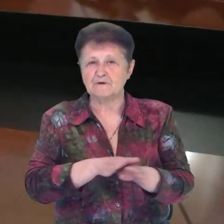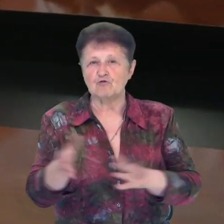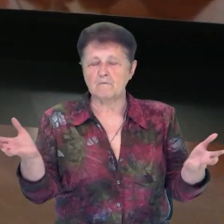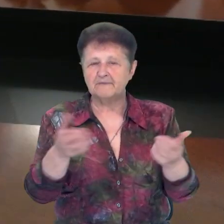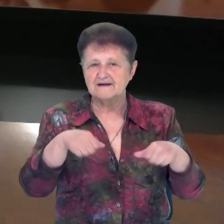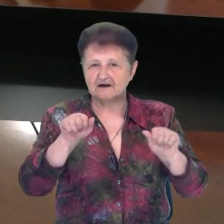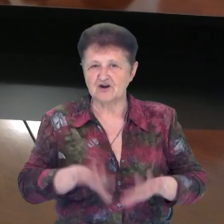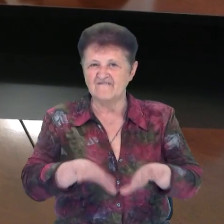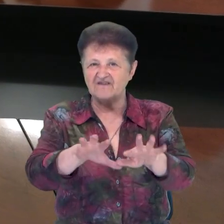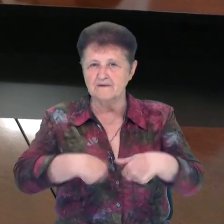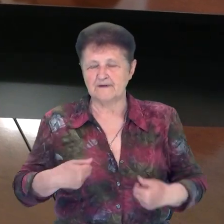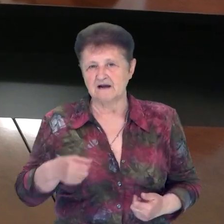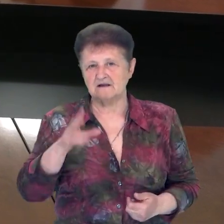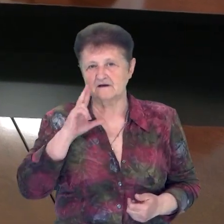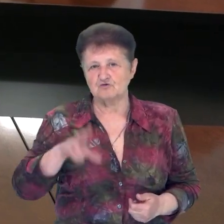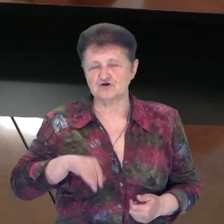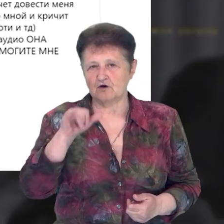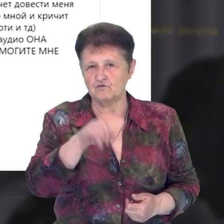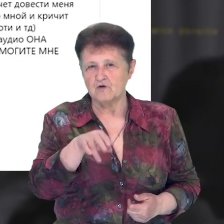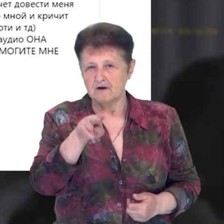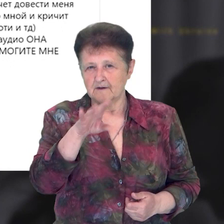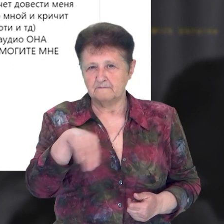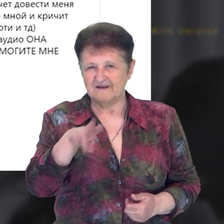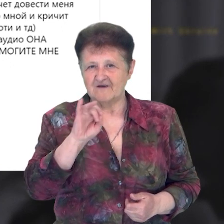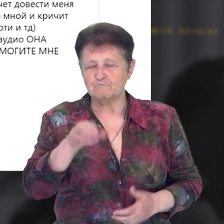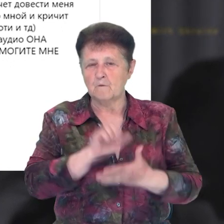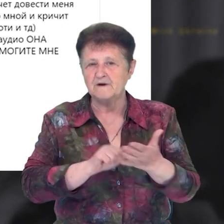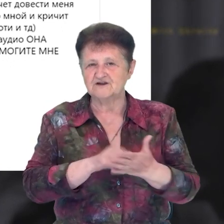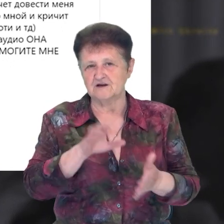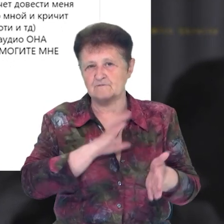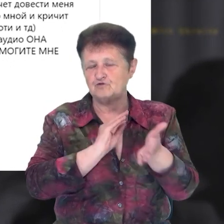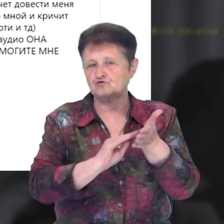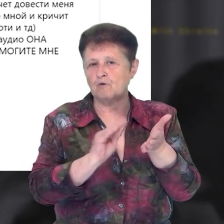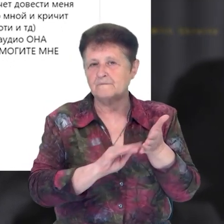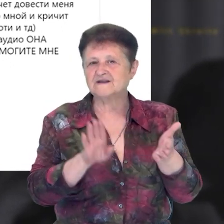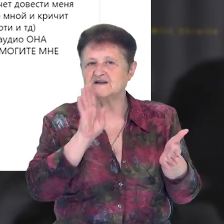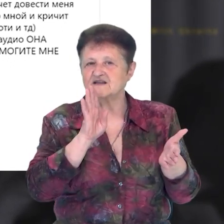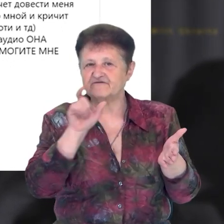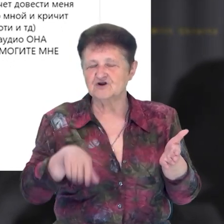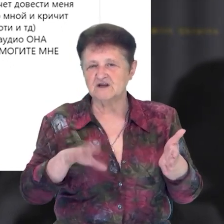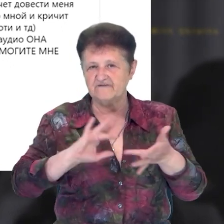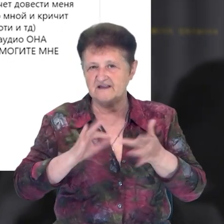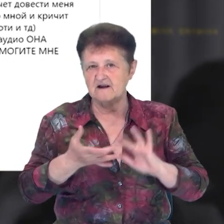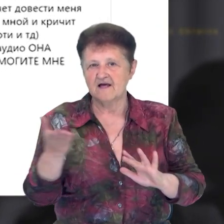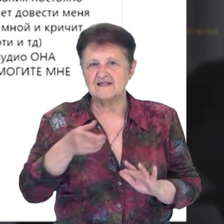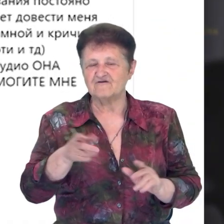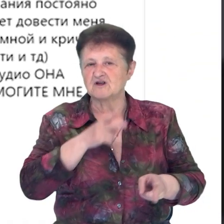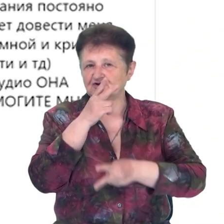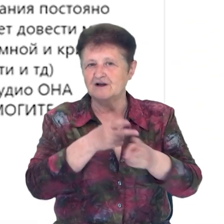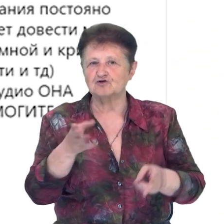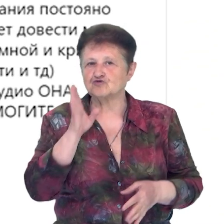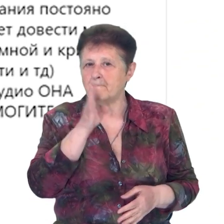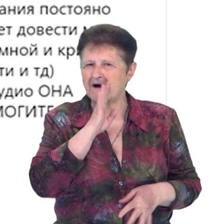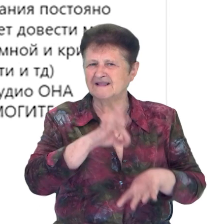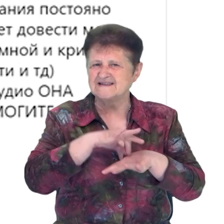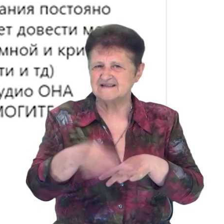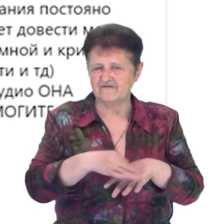терміново відібрати дитину у Підвербної. Причиною став допис дівчинки у соціальних мережах, де вона скаржилася, що мати